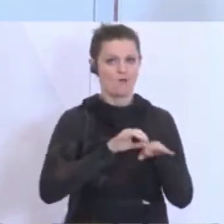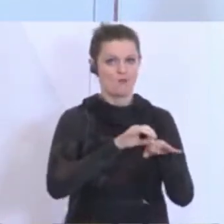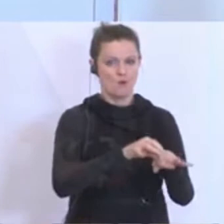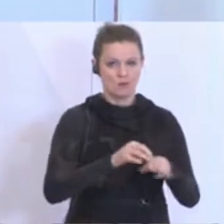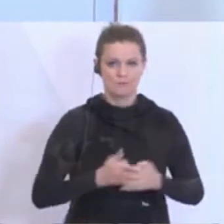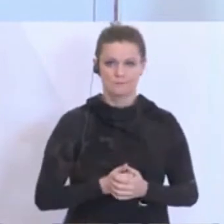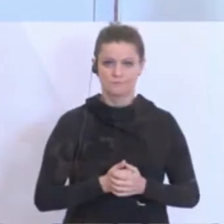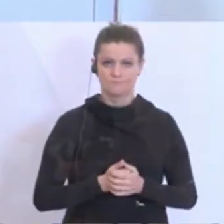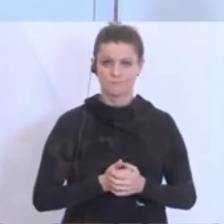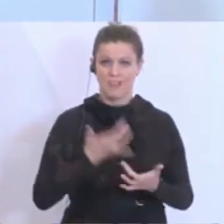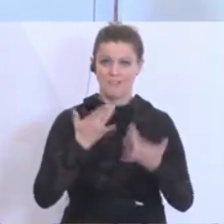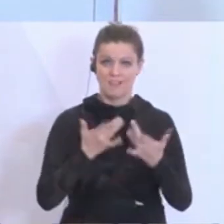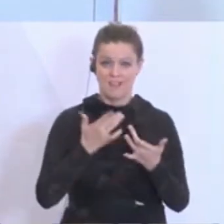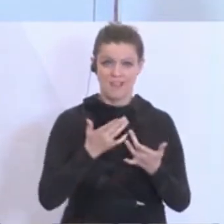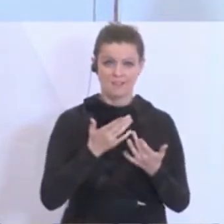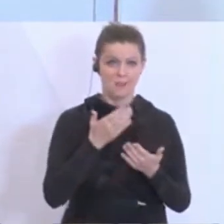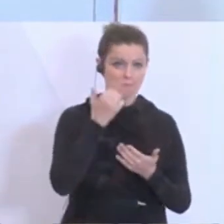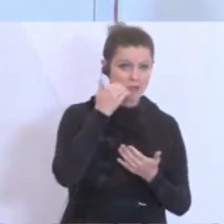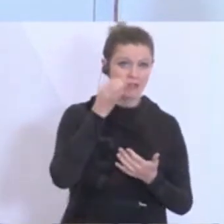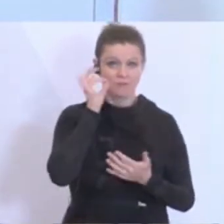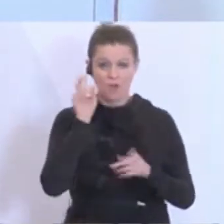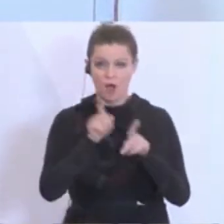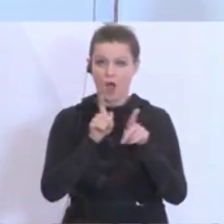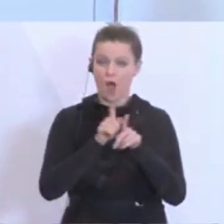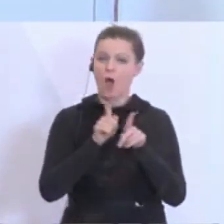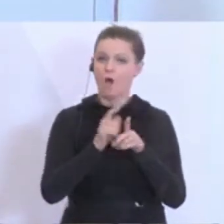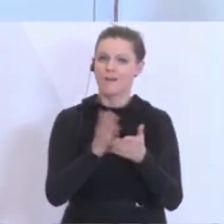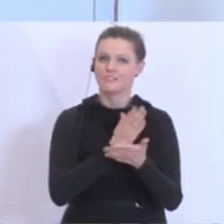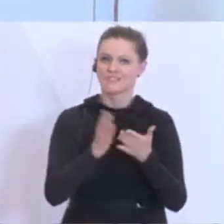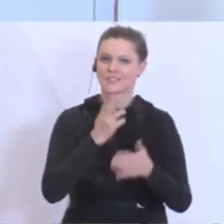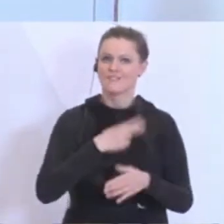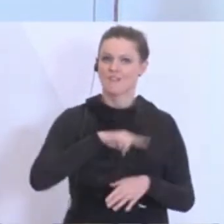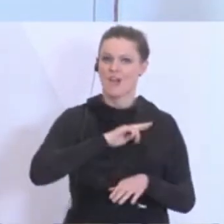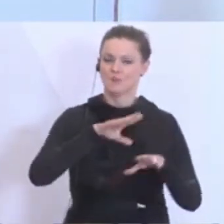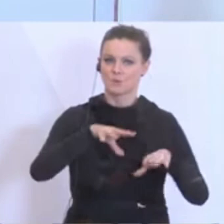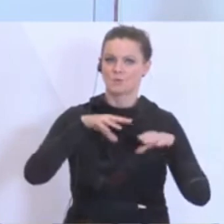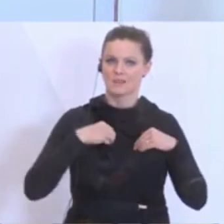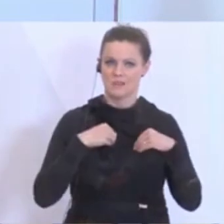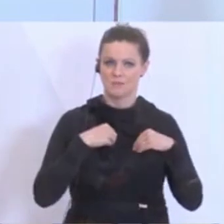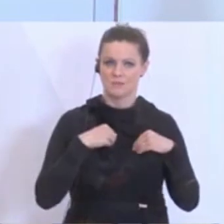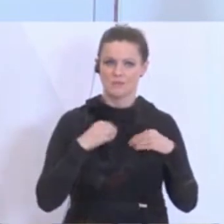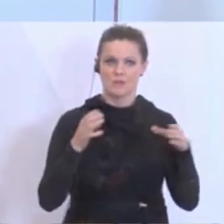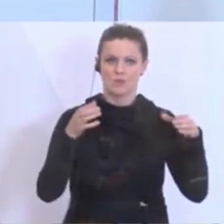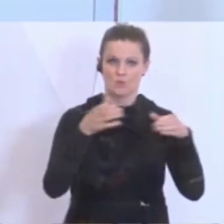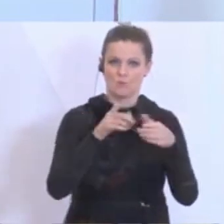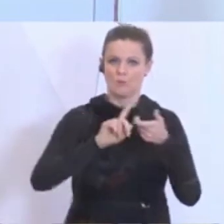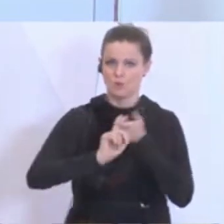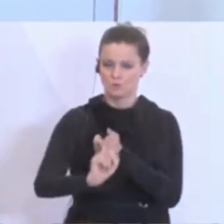sogar dazu entschieden, Verantwortung für eine Gruppe, einen Zug oder eine Kompanie zu übernehmen.